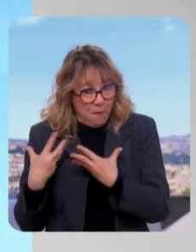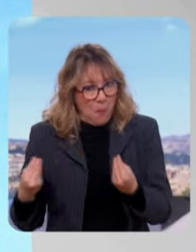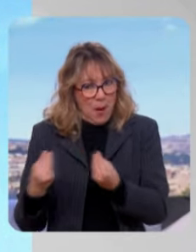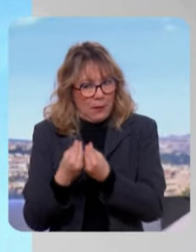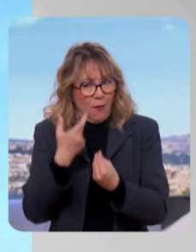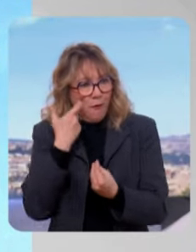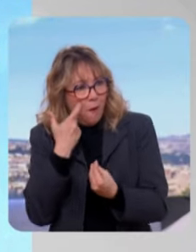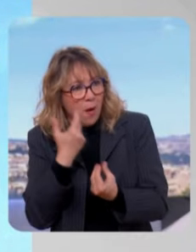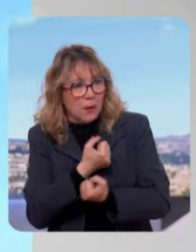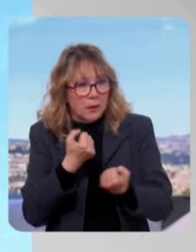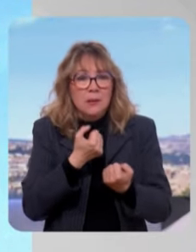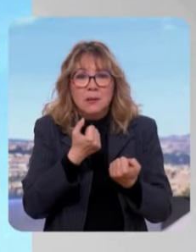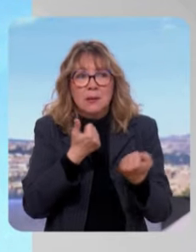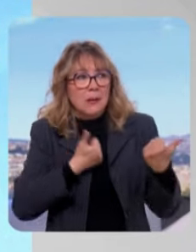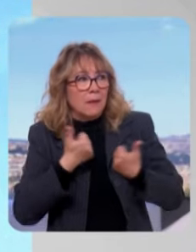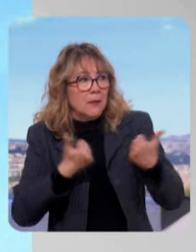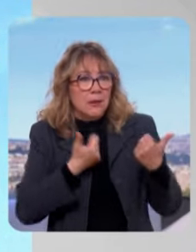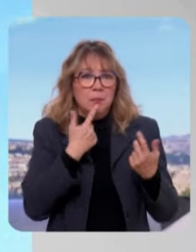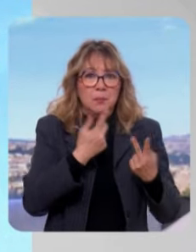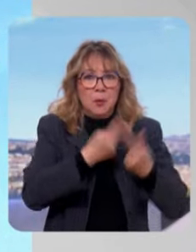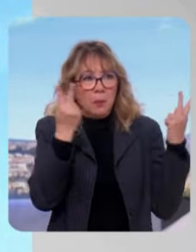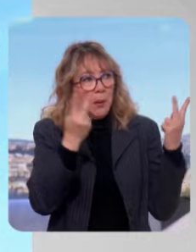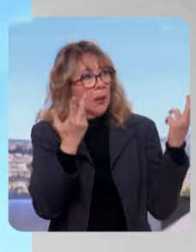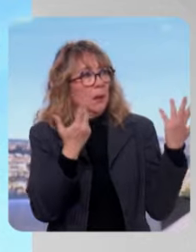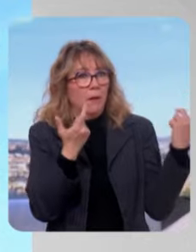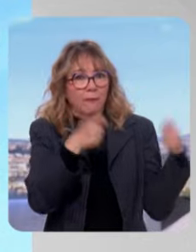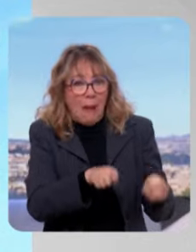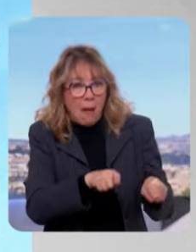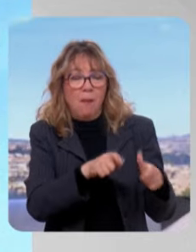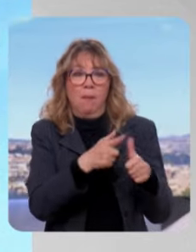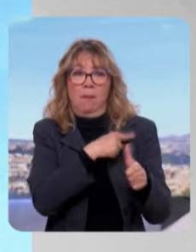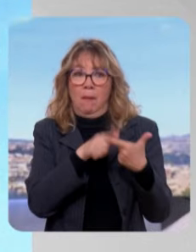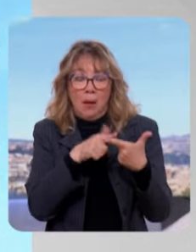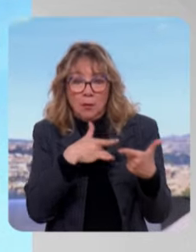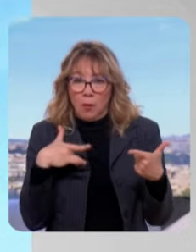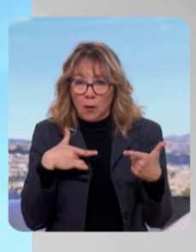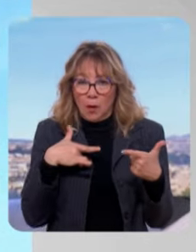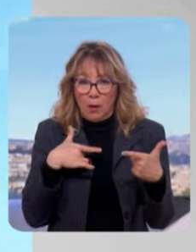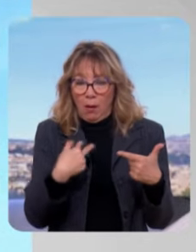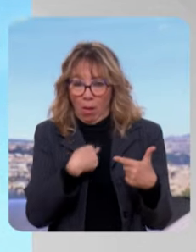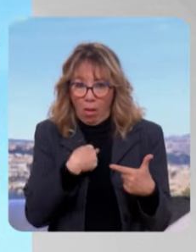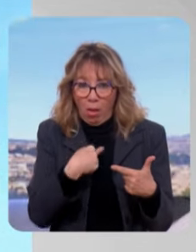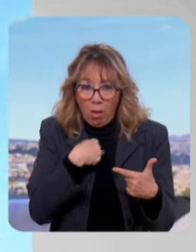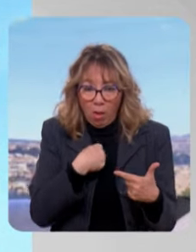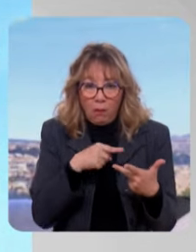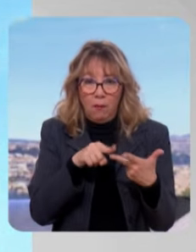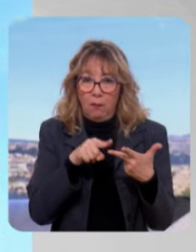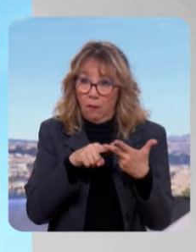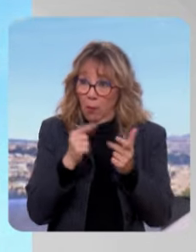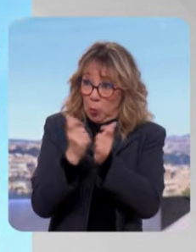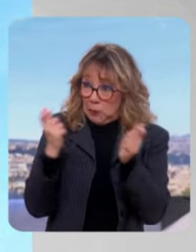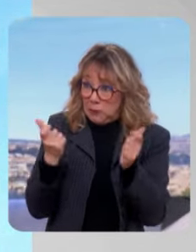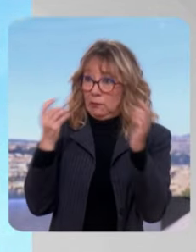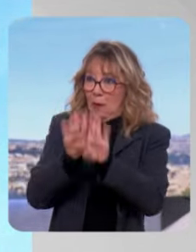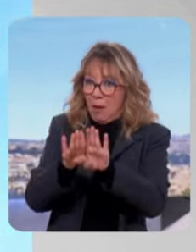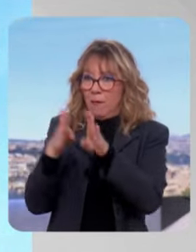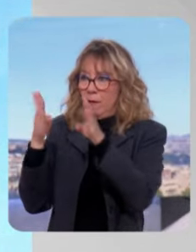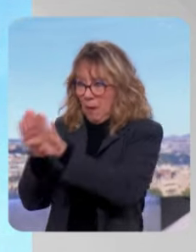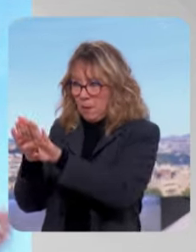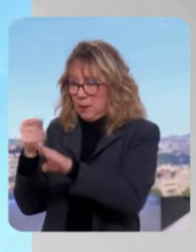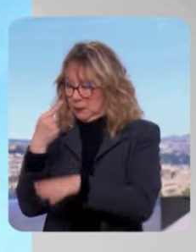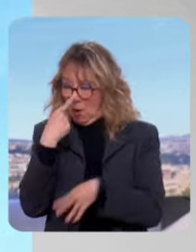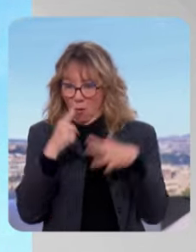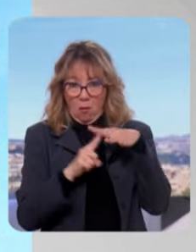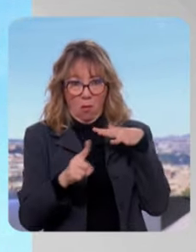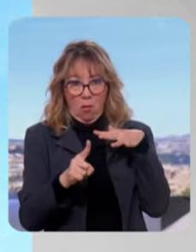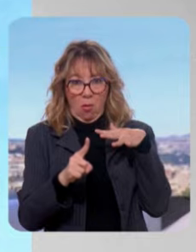ses services publics fermés, ses écoles, un accès à la santé de plus en plus difficile, qui voit des usines fermées les uns après les autres et qui ont un sentiment de déclassement vis-à